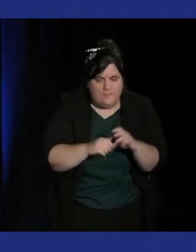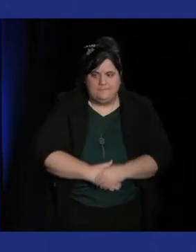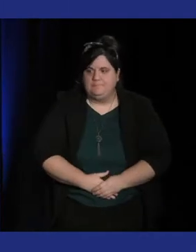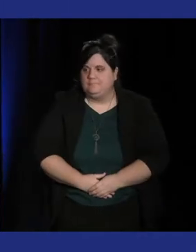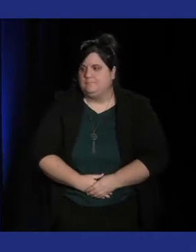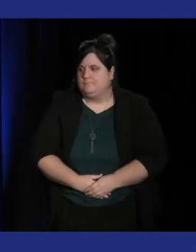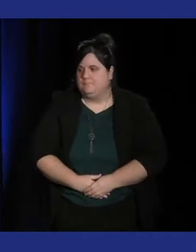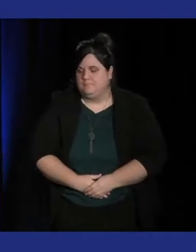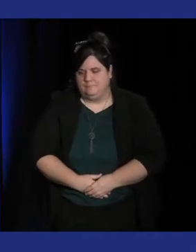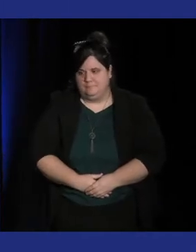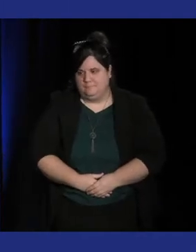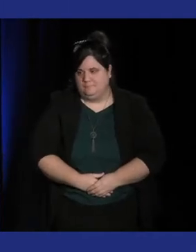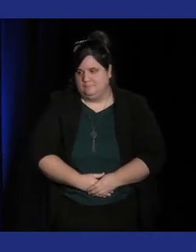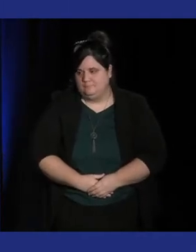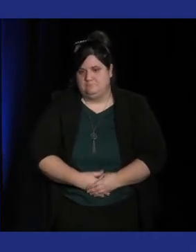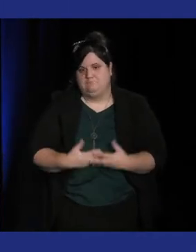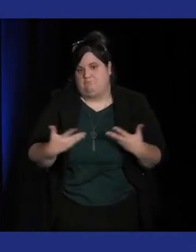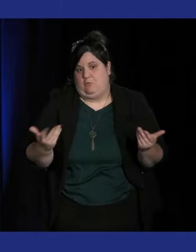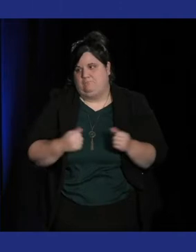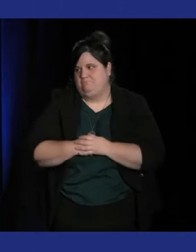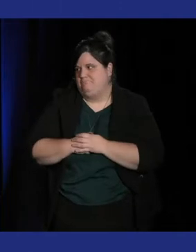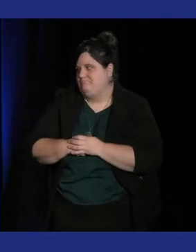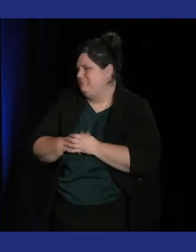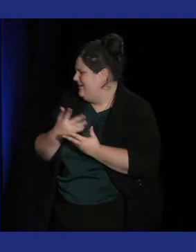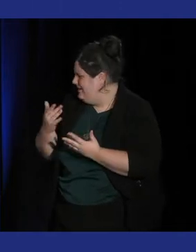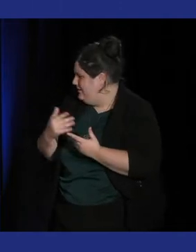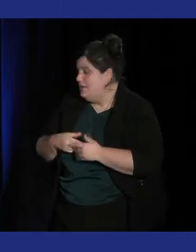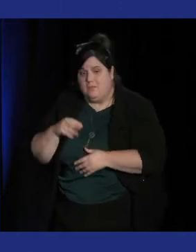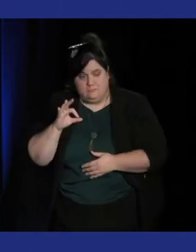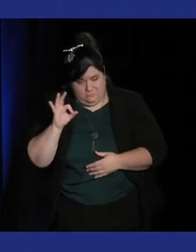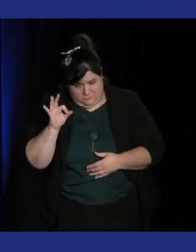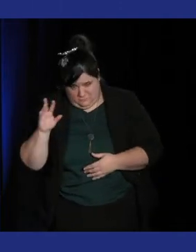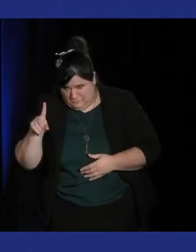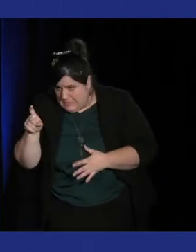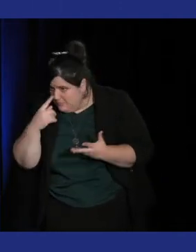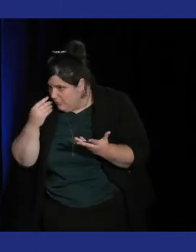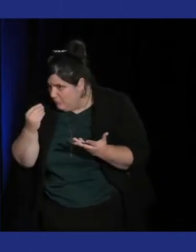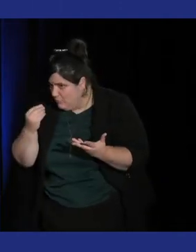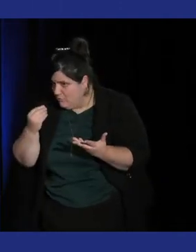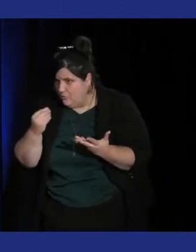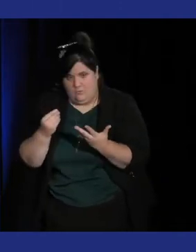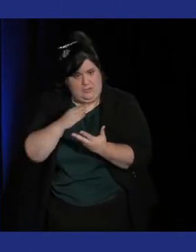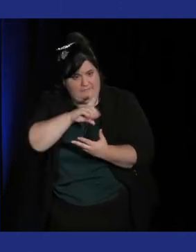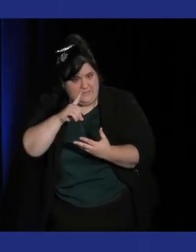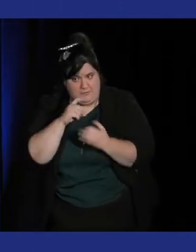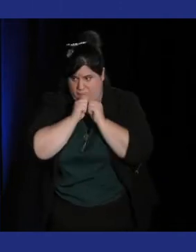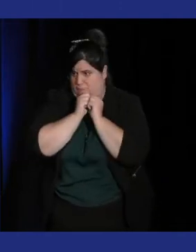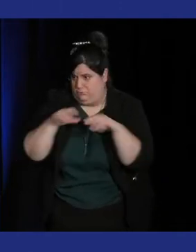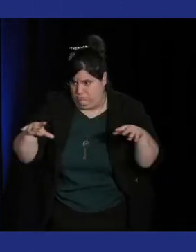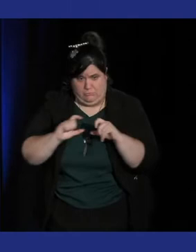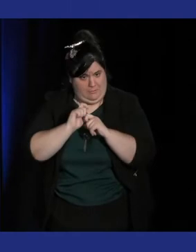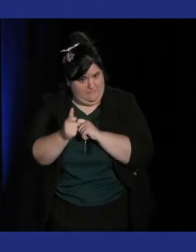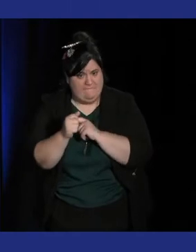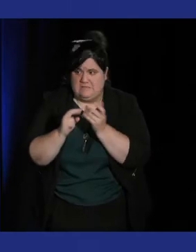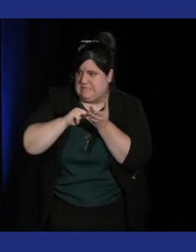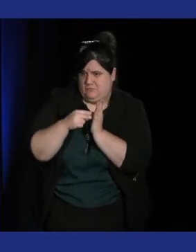je voudrais rebondir sur le fait que justement est-ce que ces aires-là ont amené le genre à arriver en Occident et c'est